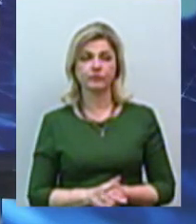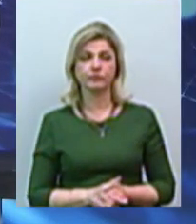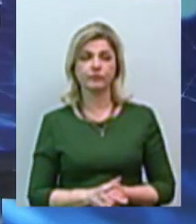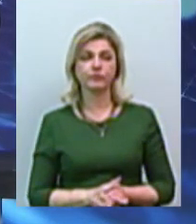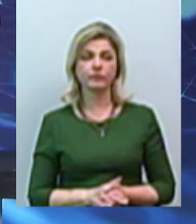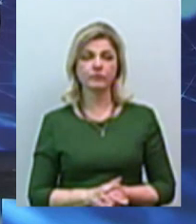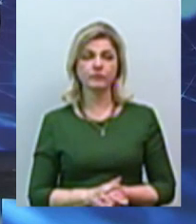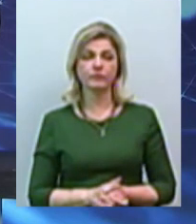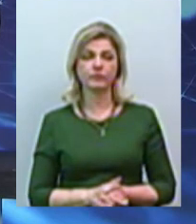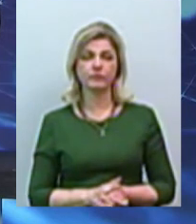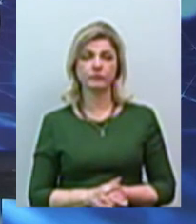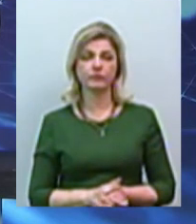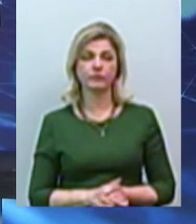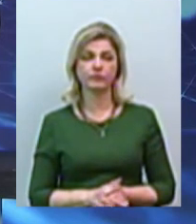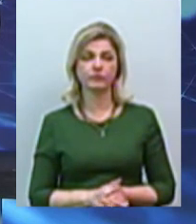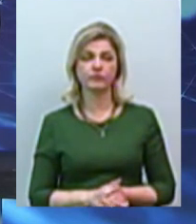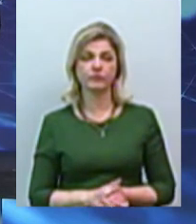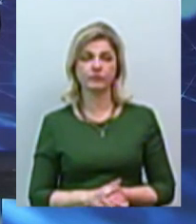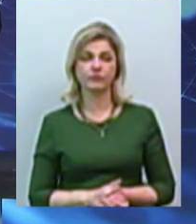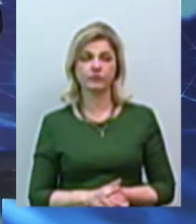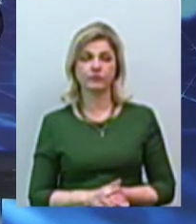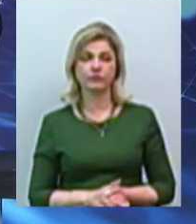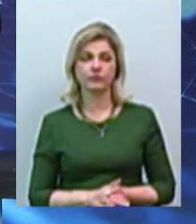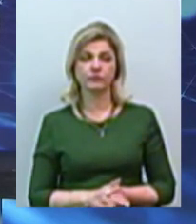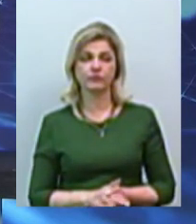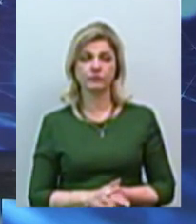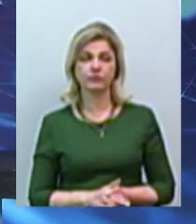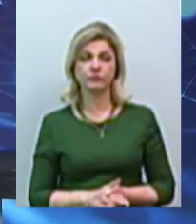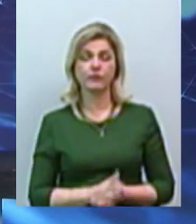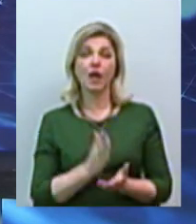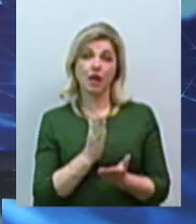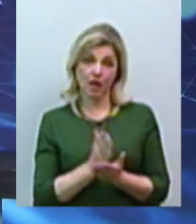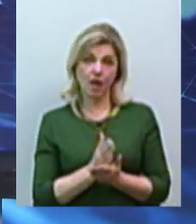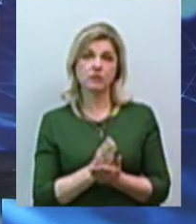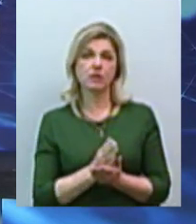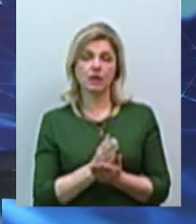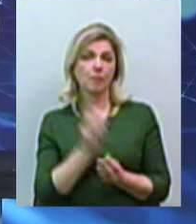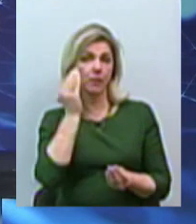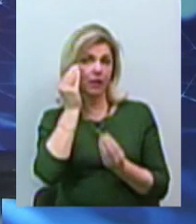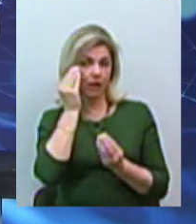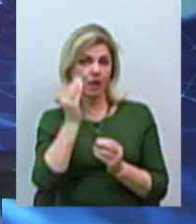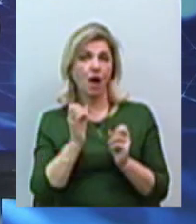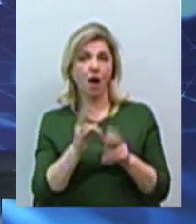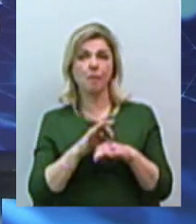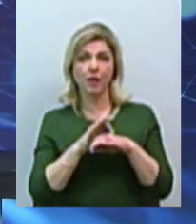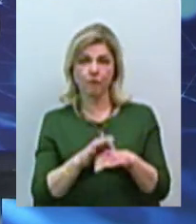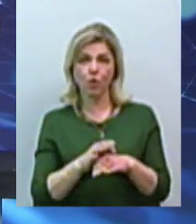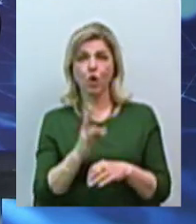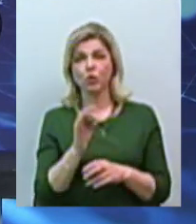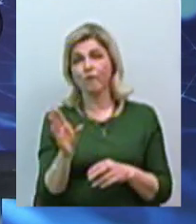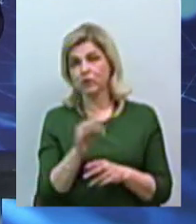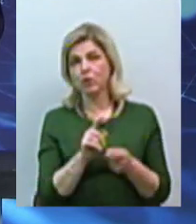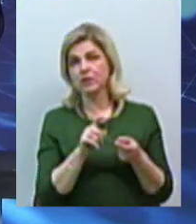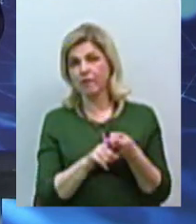є певне бачення, як то проводити, але все буде залежати від